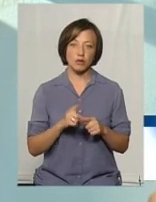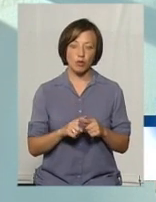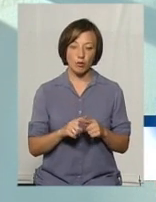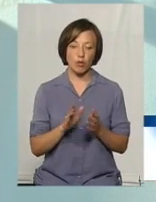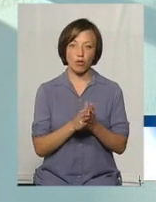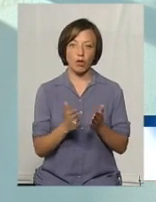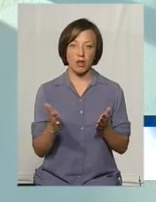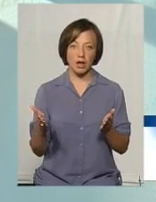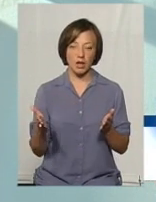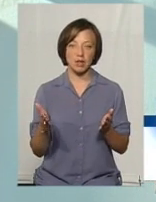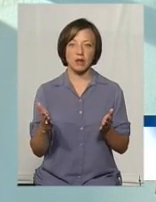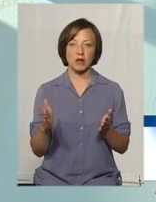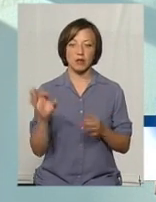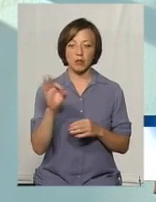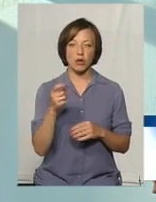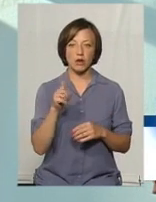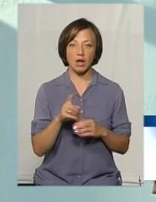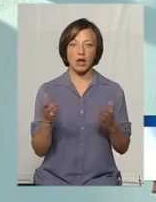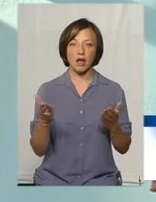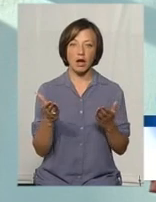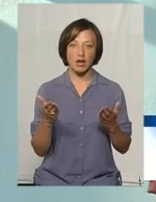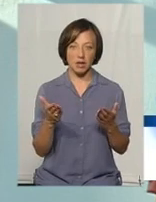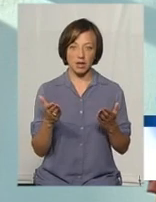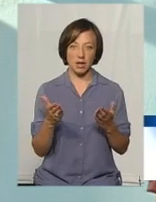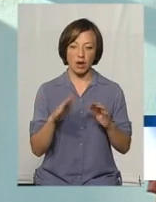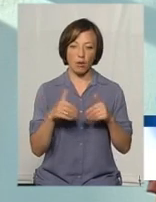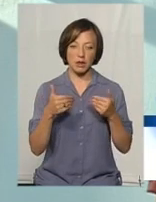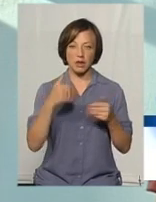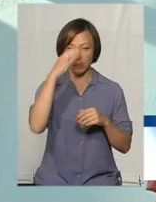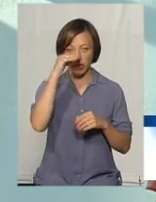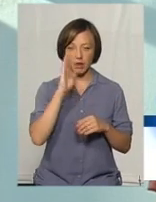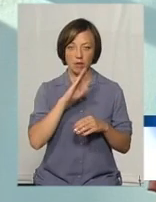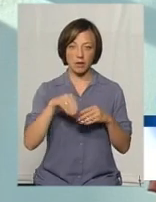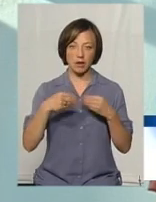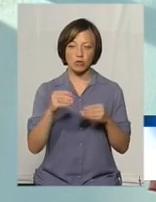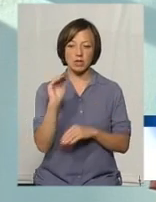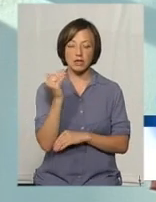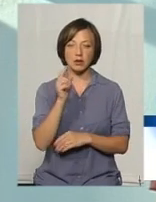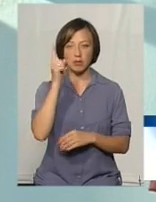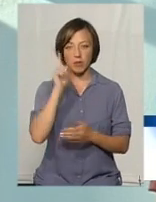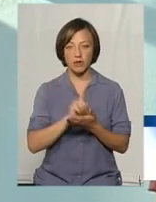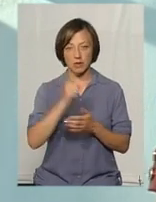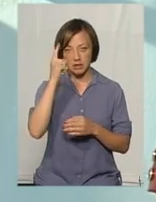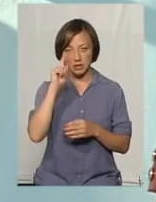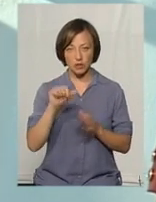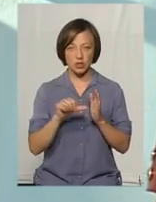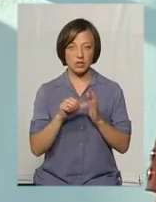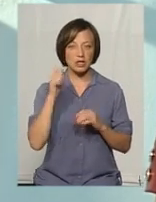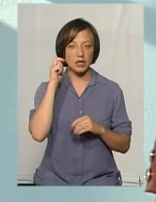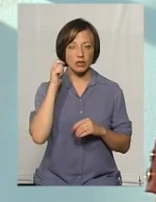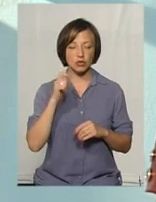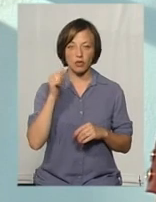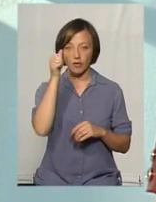буклеті йдеться про те, які рекомендації батькам надаються, і що повинна дитина знати і вміти 6-річного віку.